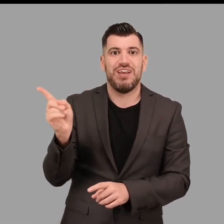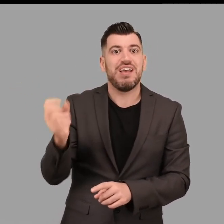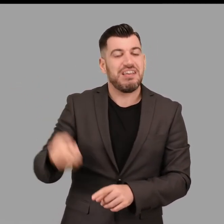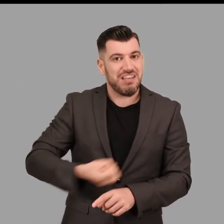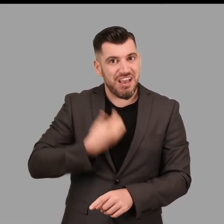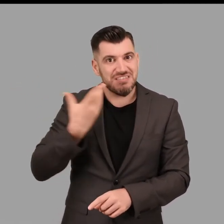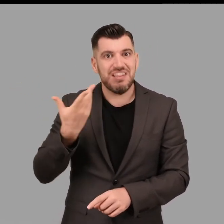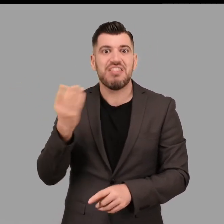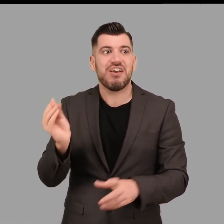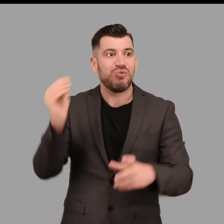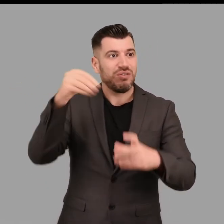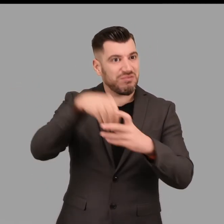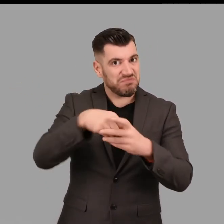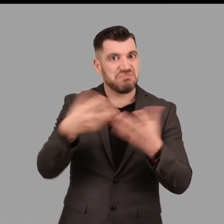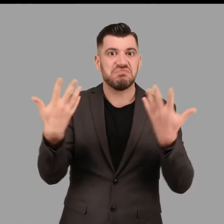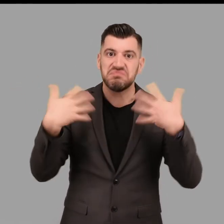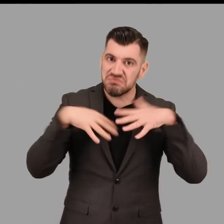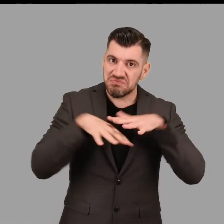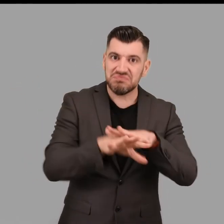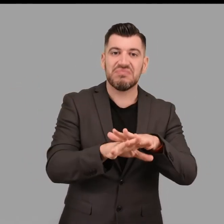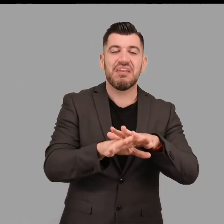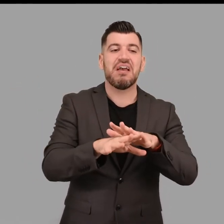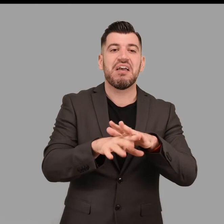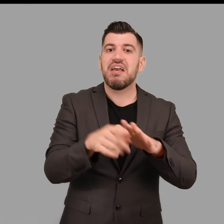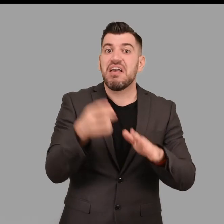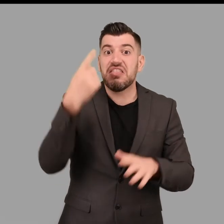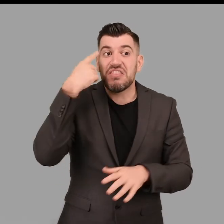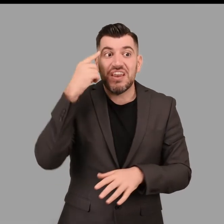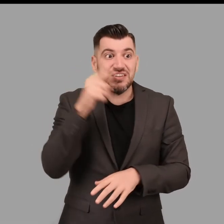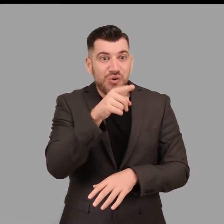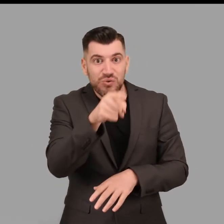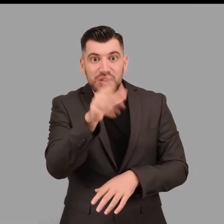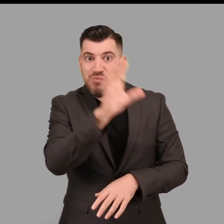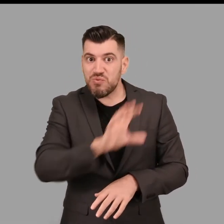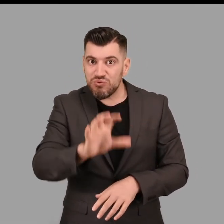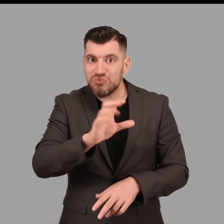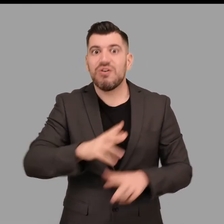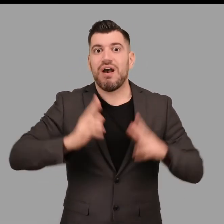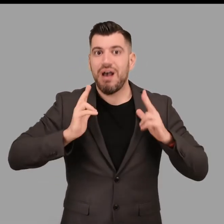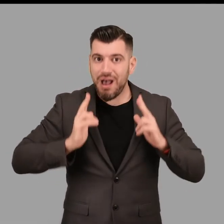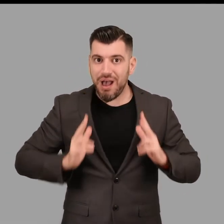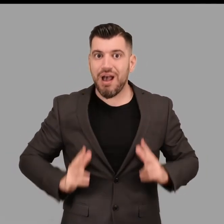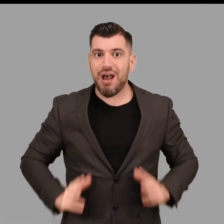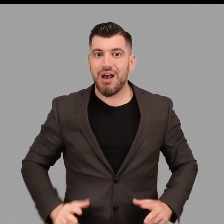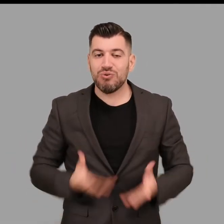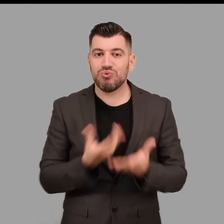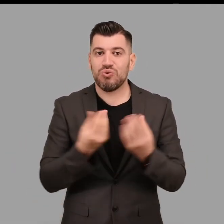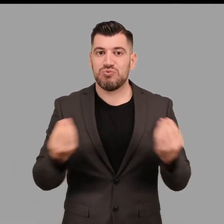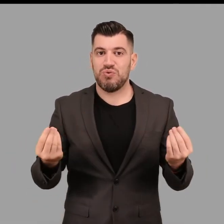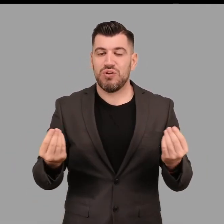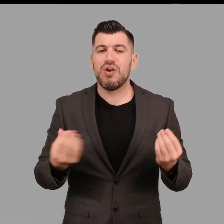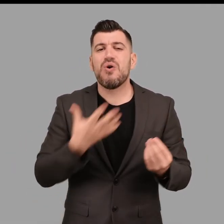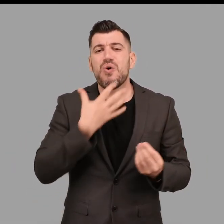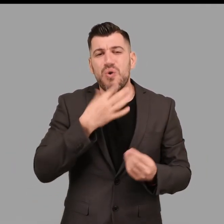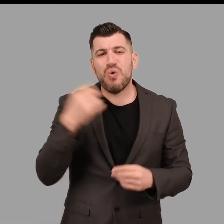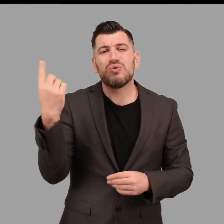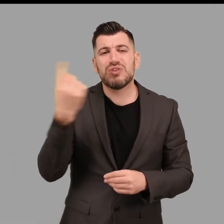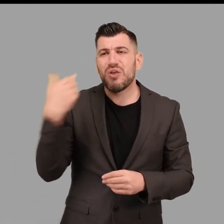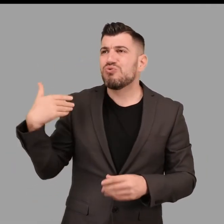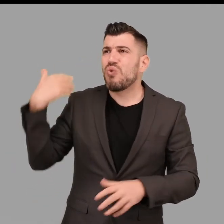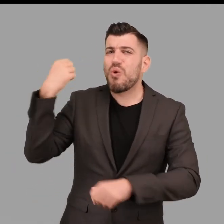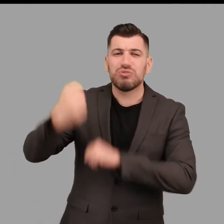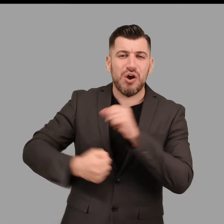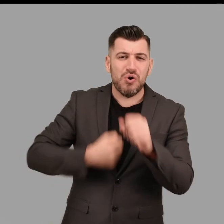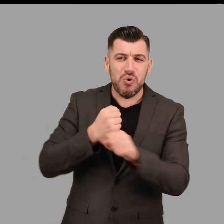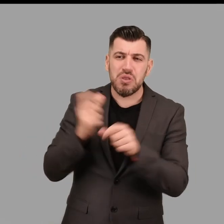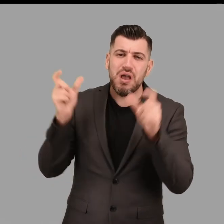του μουσείου για να ξεπεραστούν κυνωνικά, κυρίως εμπόδια, σε ένα περιβάλλον μέχρι πρότεινος άγνωστο που φάνταζε μακρινό για τους ίδιους